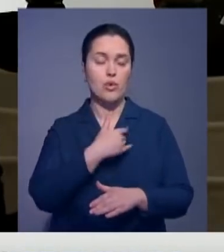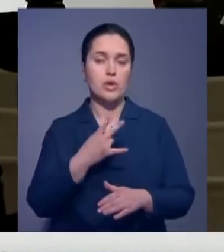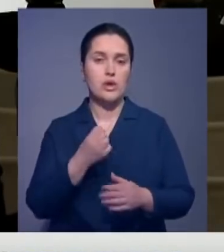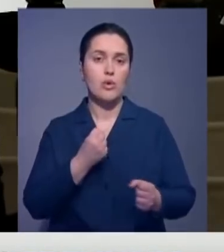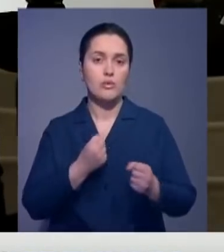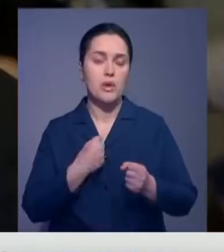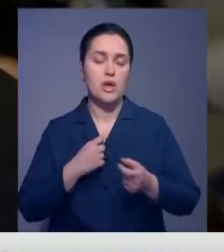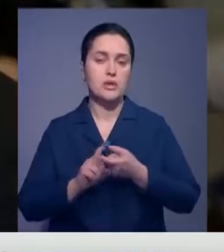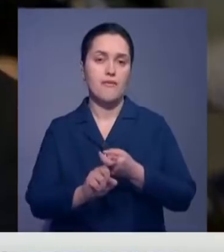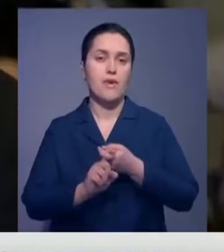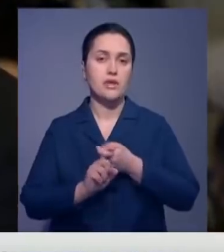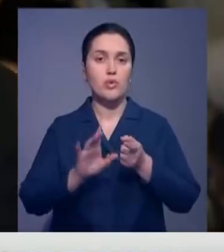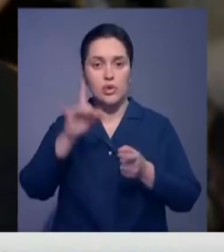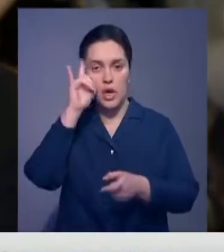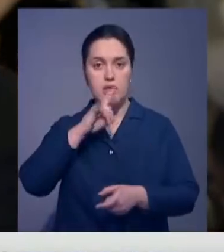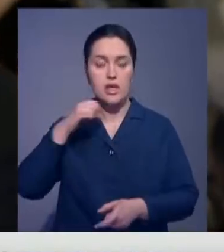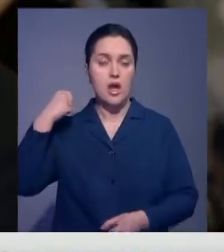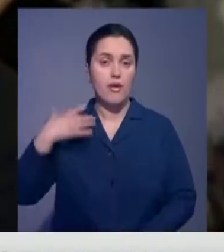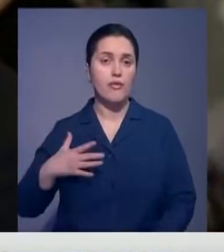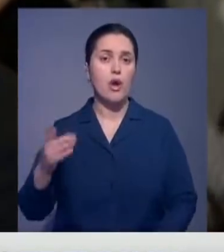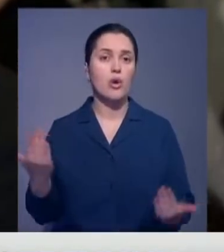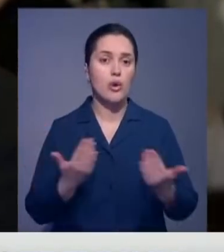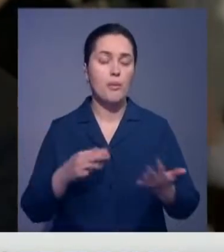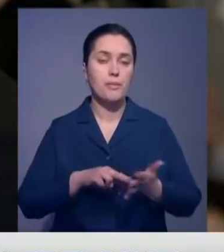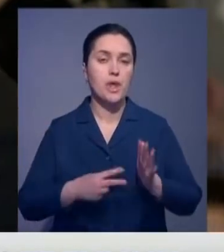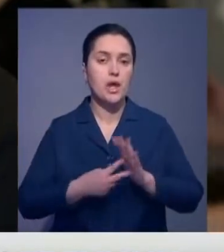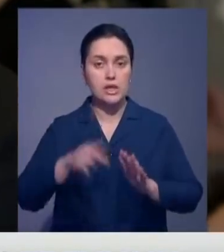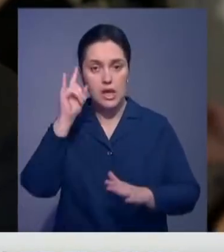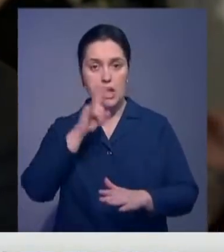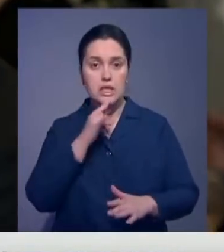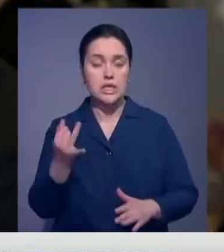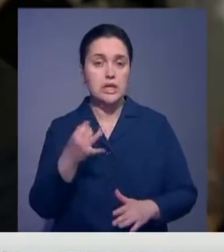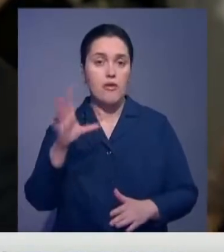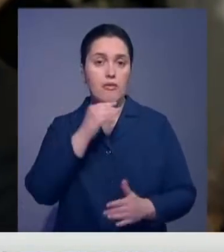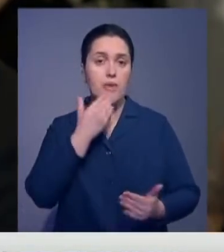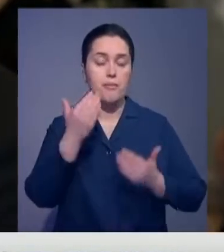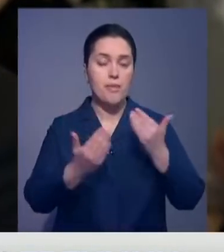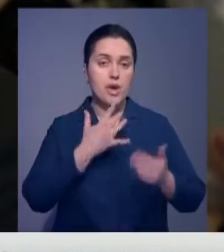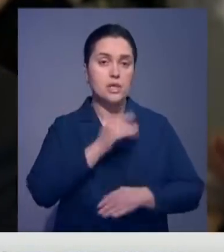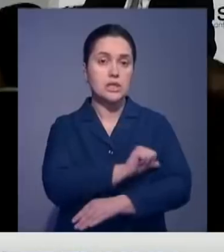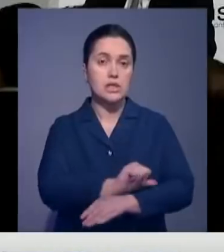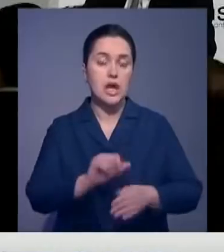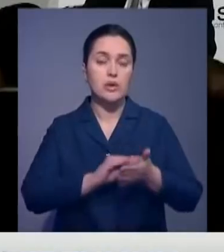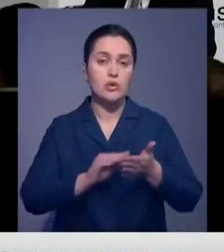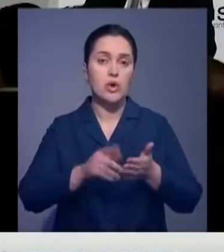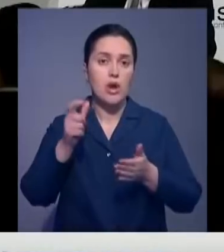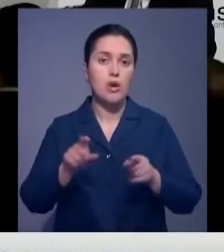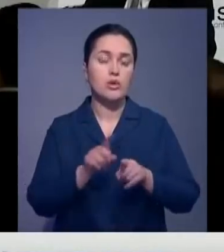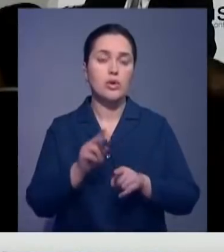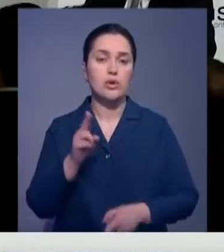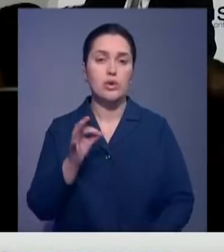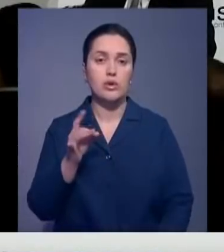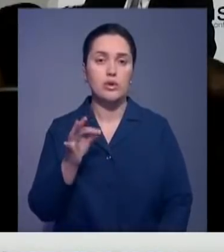укрепление связи. На что нацелены в Казахстане, интересовало многих из иностранных журналистов, так же, как и вопрос коронавируса.